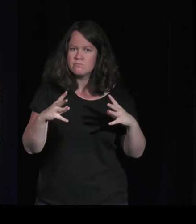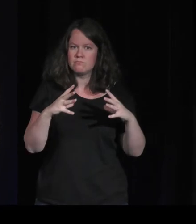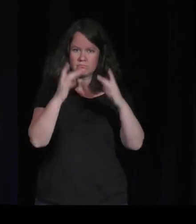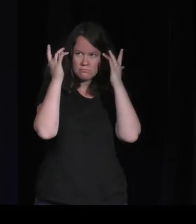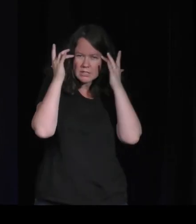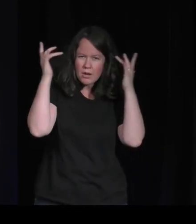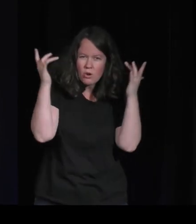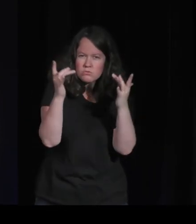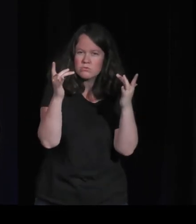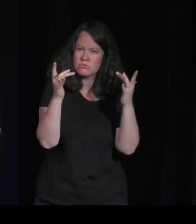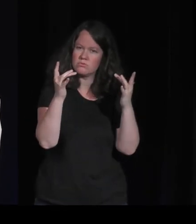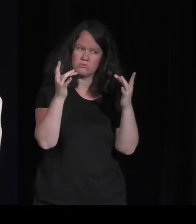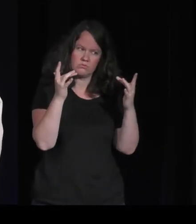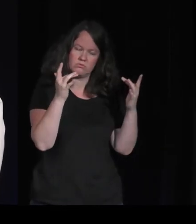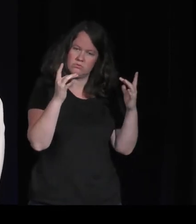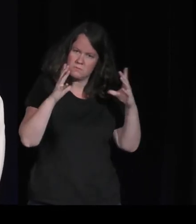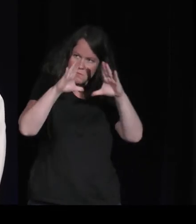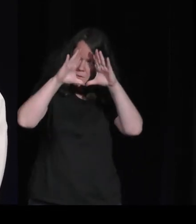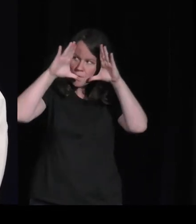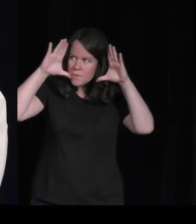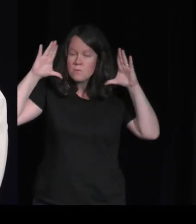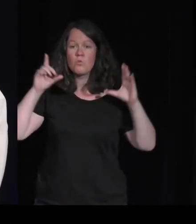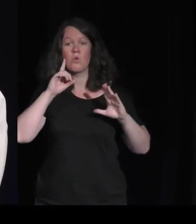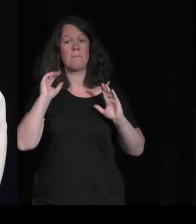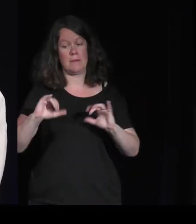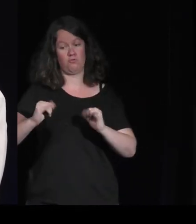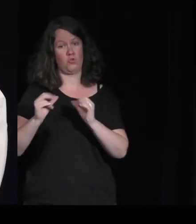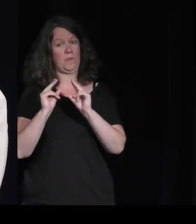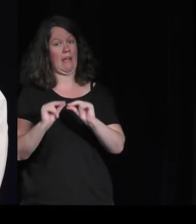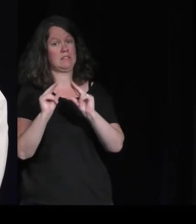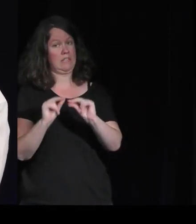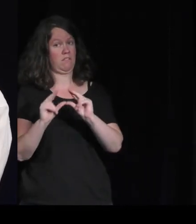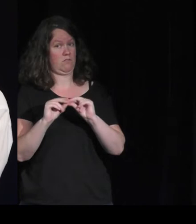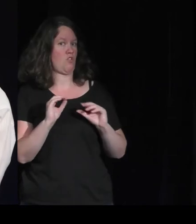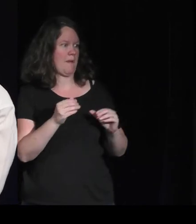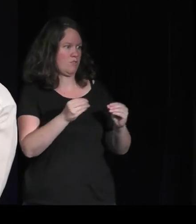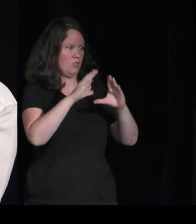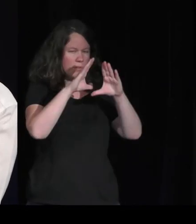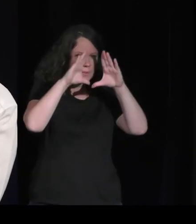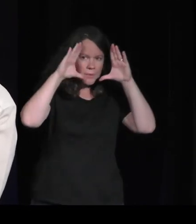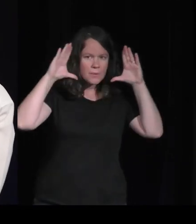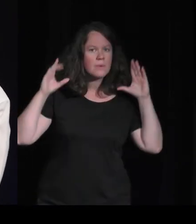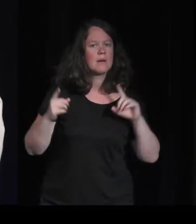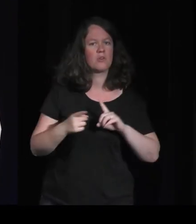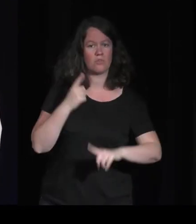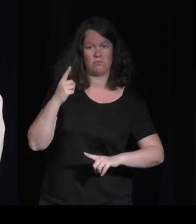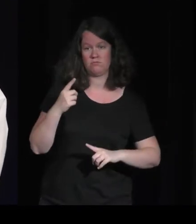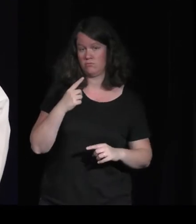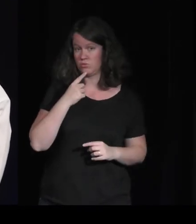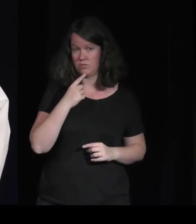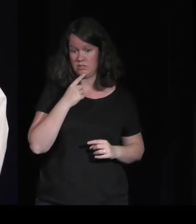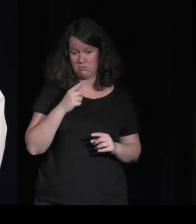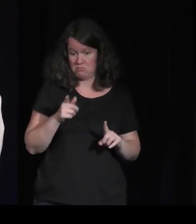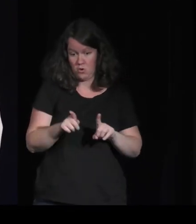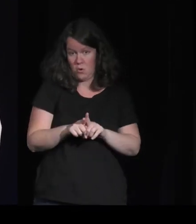même dans un jeu narratif, des fois, faut faire attention et tout ça. Et que finalement, les joueurs sont amenés mécaniquement ou